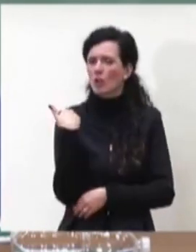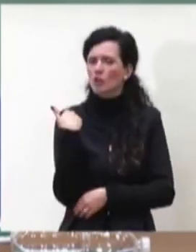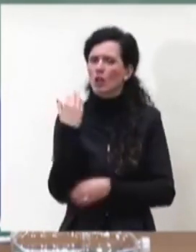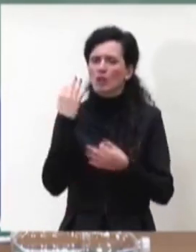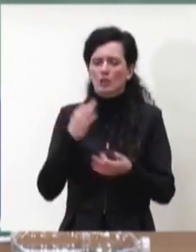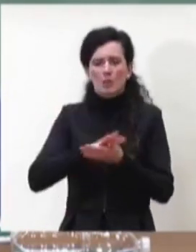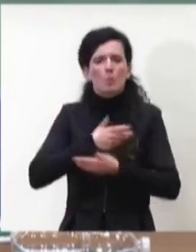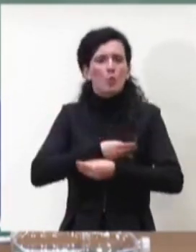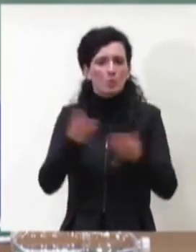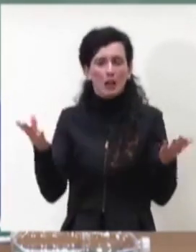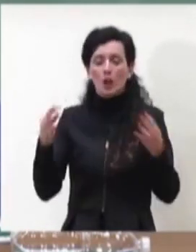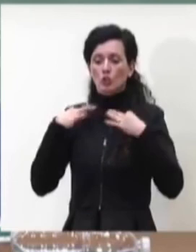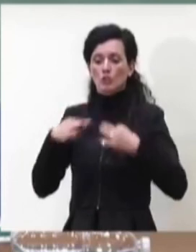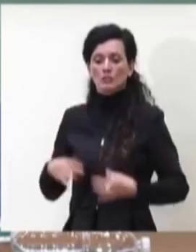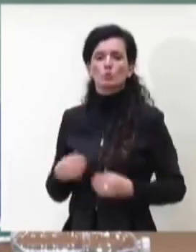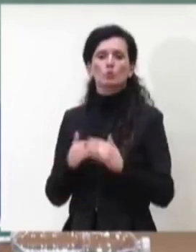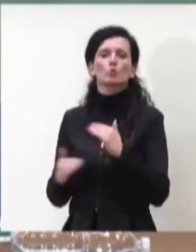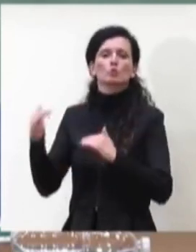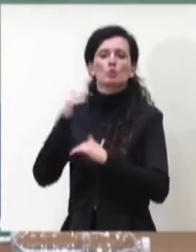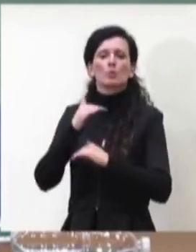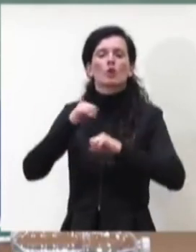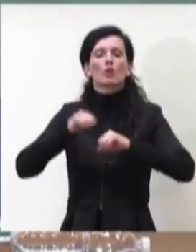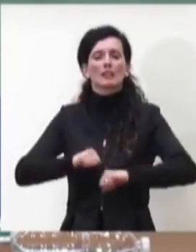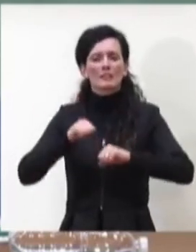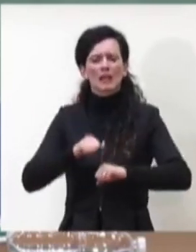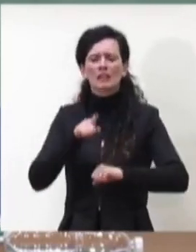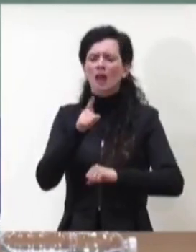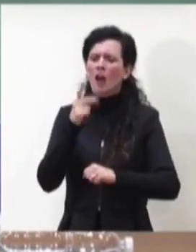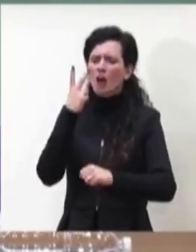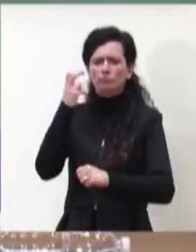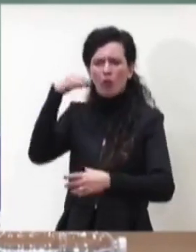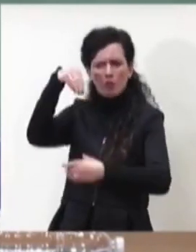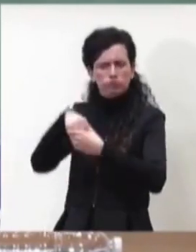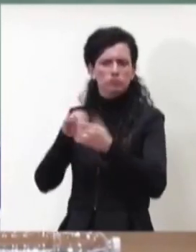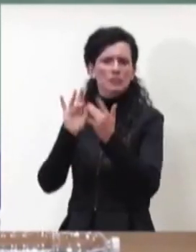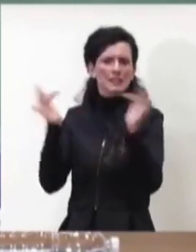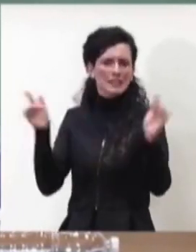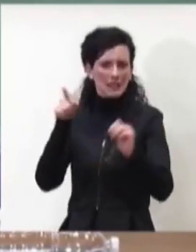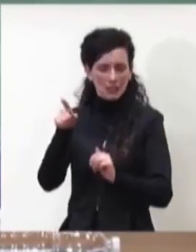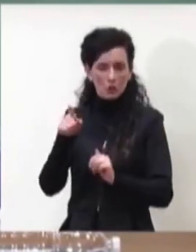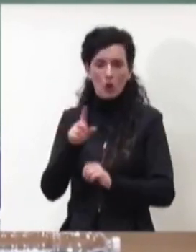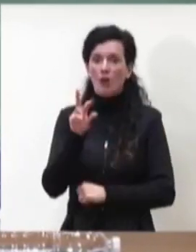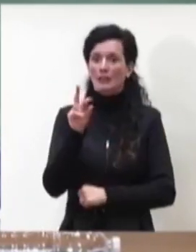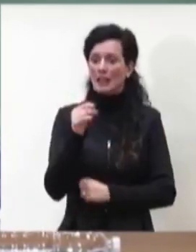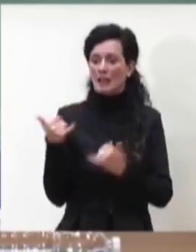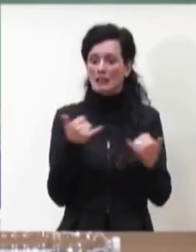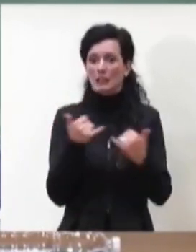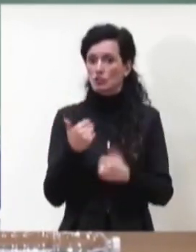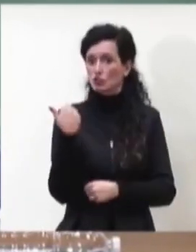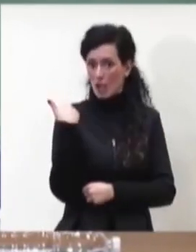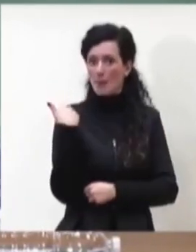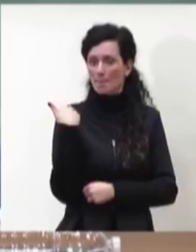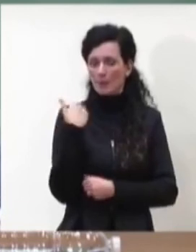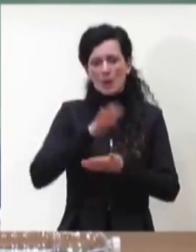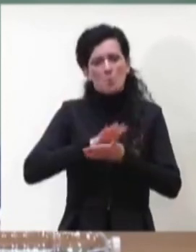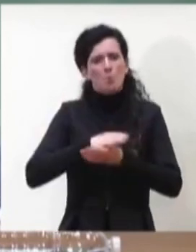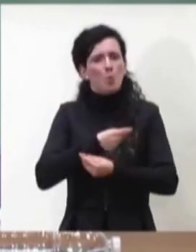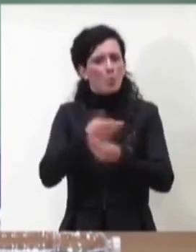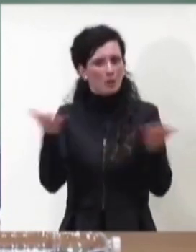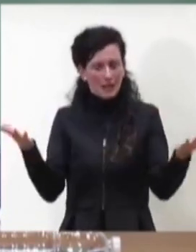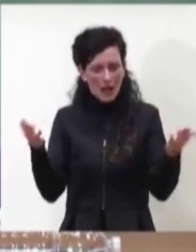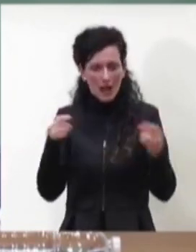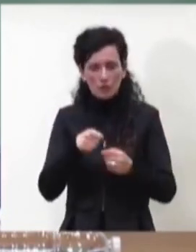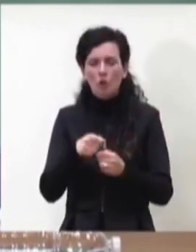istituto superiore sanità che è facilmente trovabile nel nostro sito il 30 dicembre è stato pubblicato e analizza l